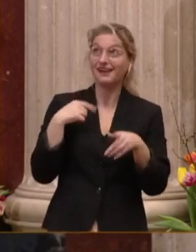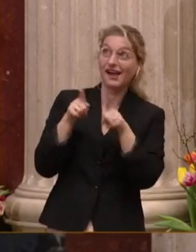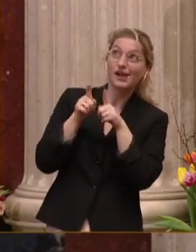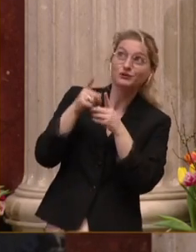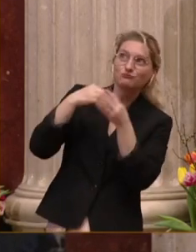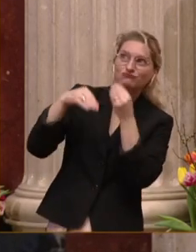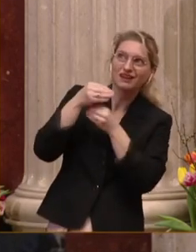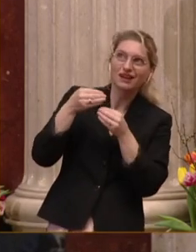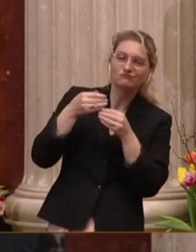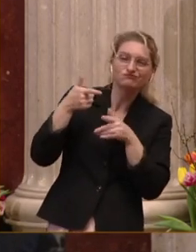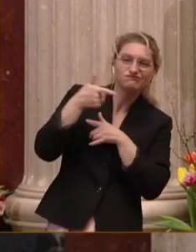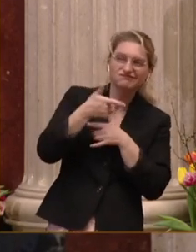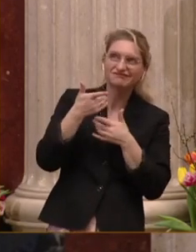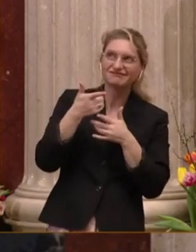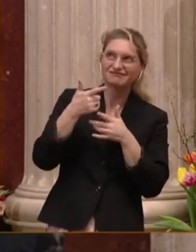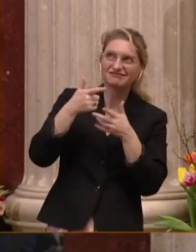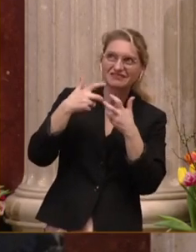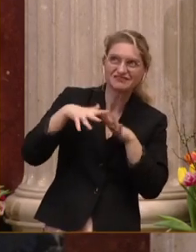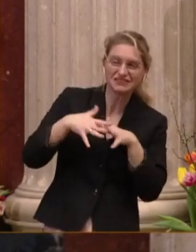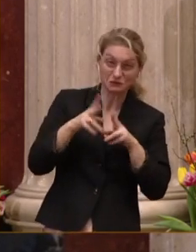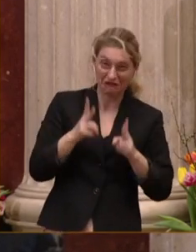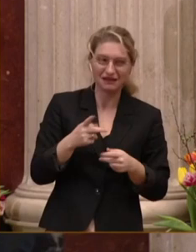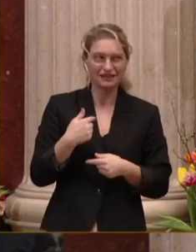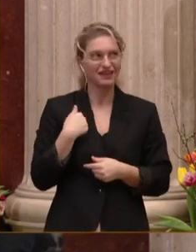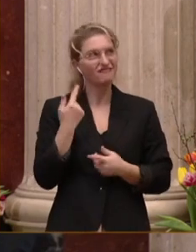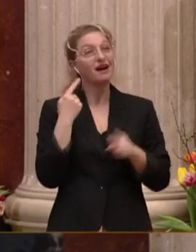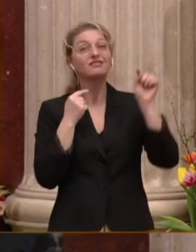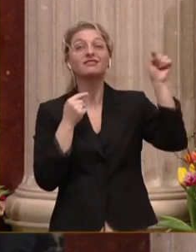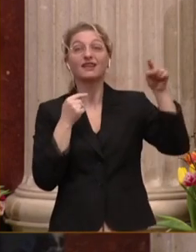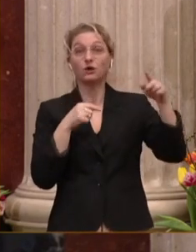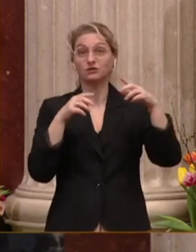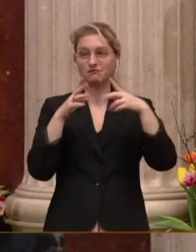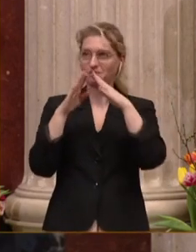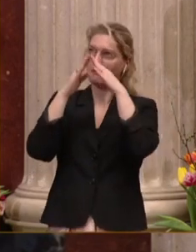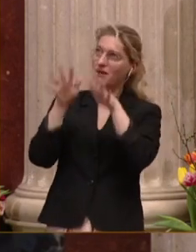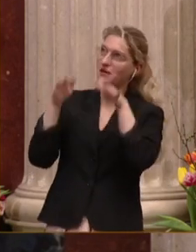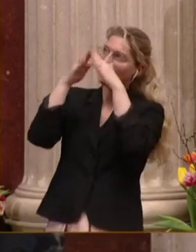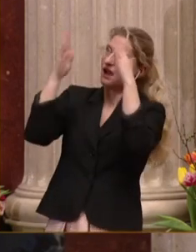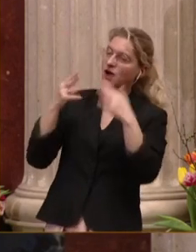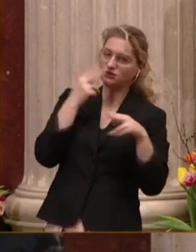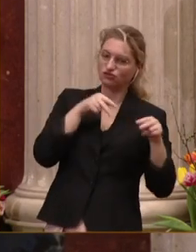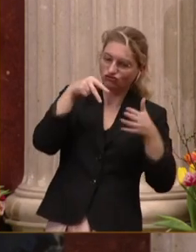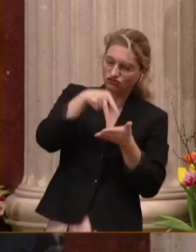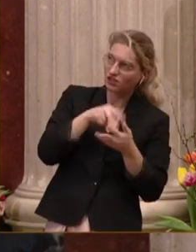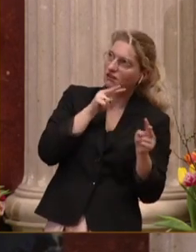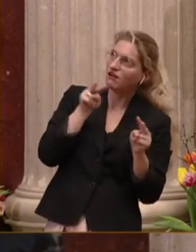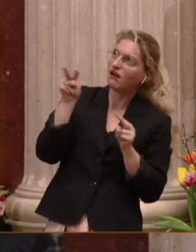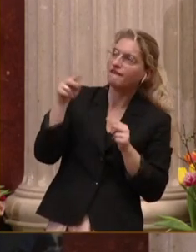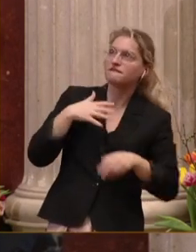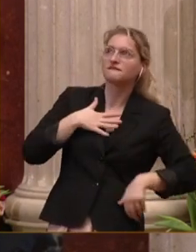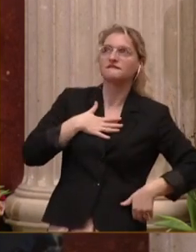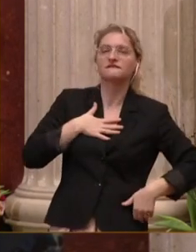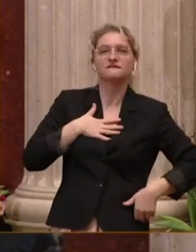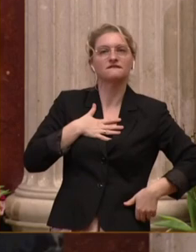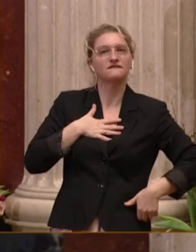Lötkolden umgeben, hier vor dem Parlament gestanden und habe gedacht, was muss es für eine unfassbare Ehre sein, in diesem Haus